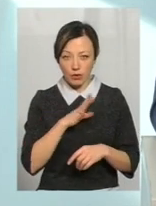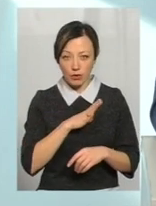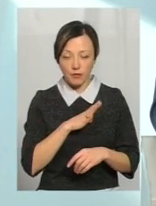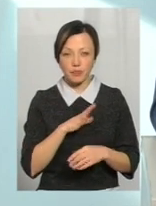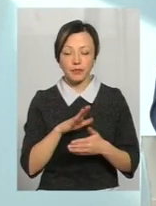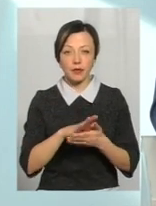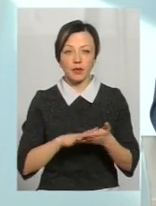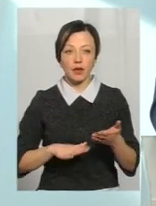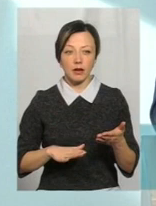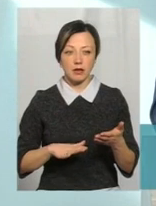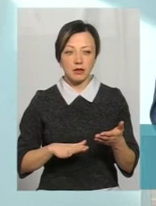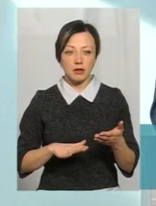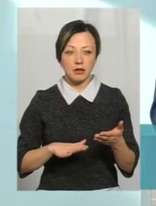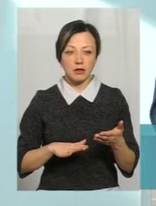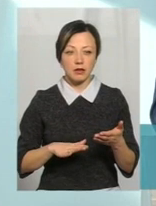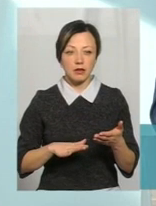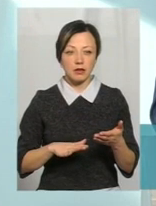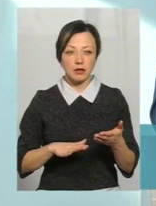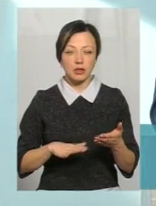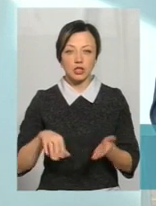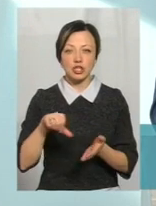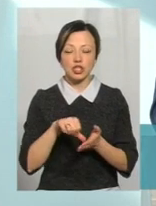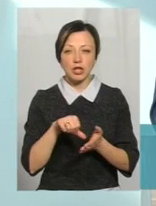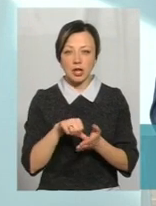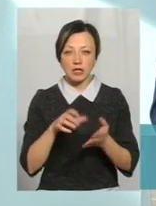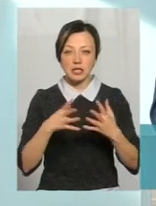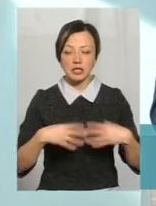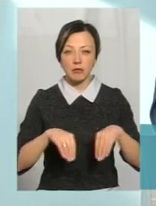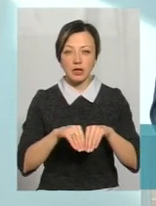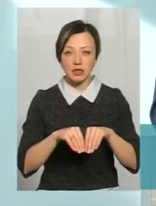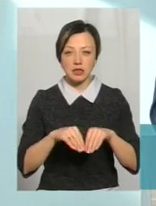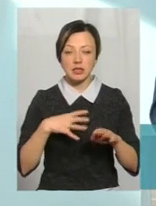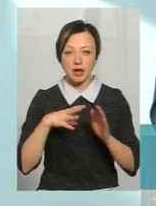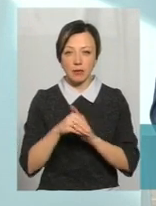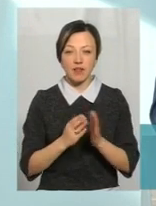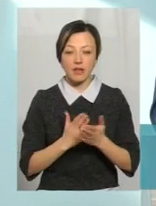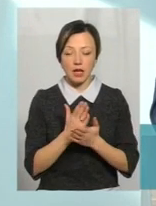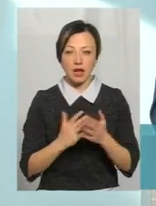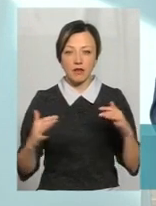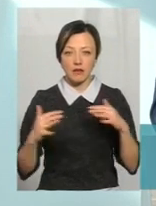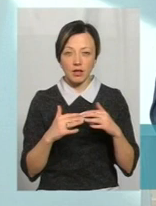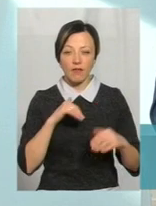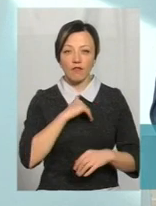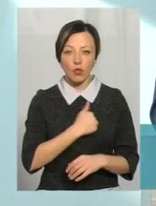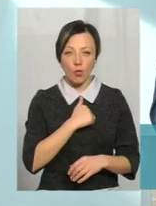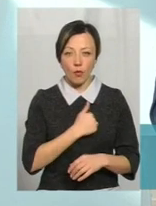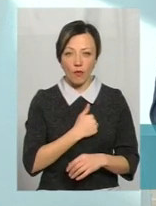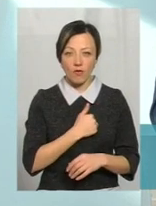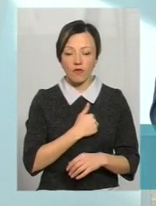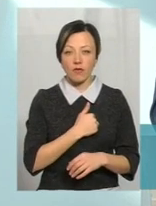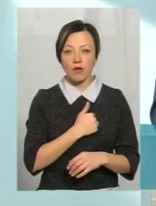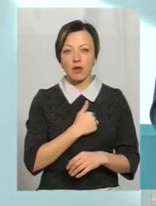Далі члени сімей загиблих, ветеранів війни, вдови, вдівці